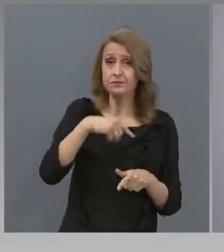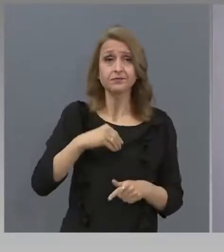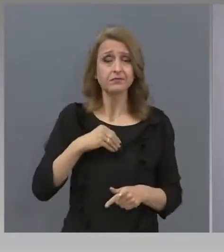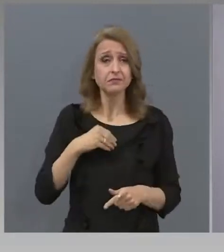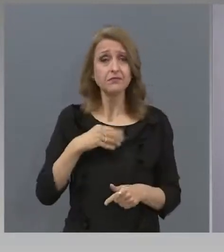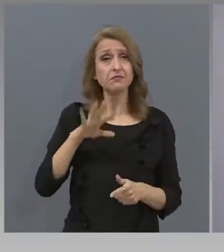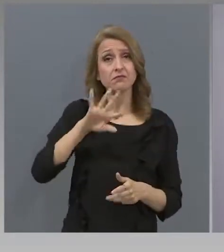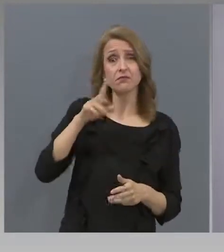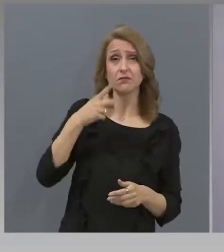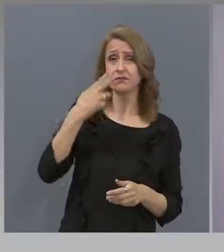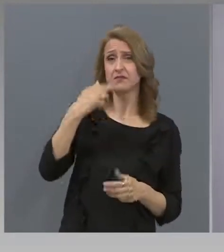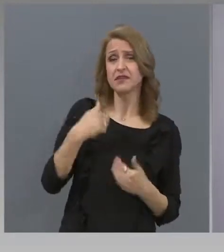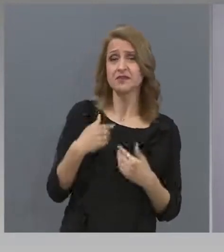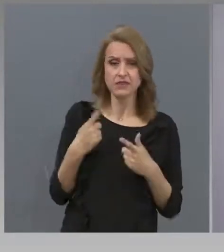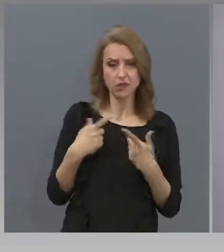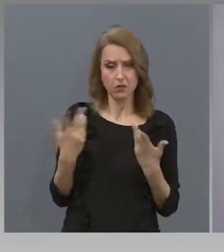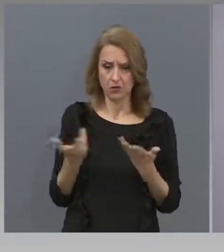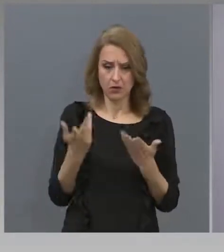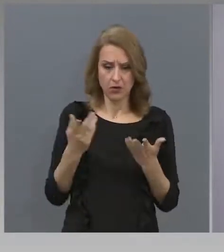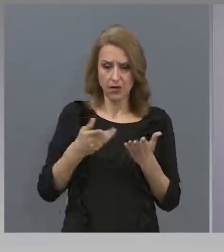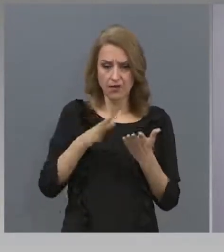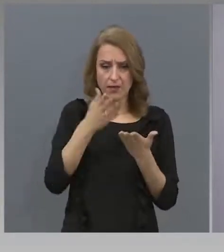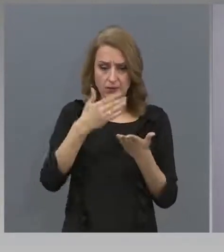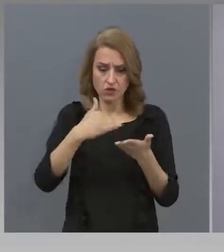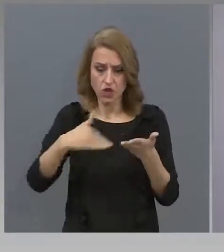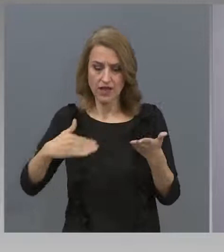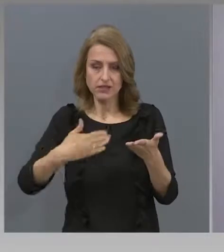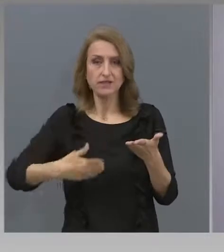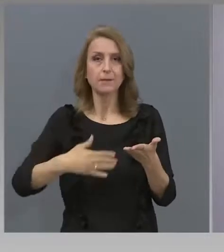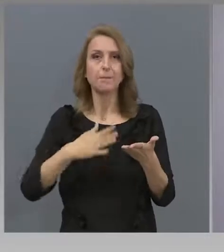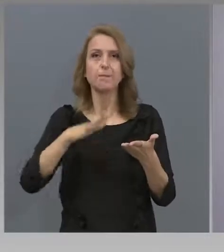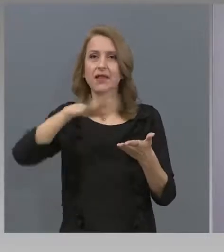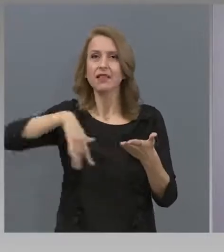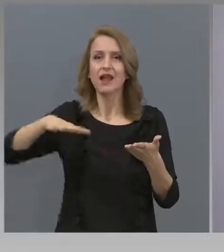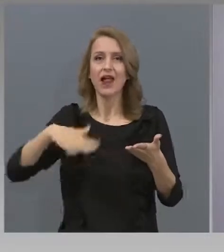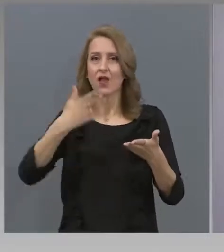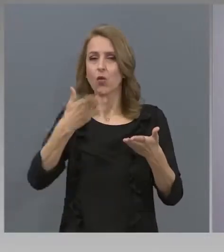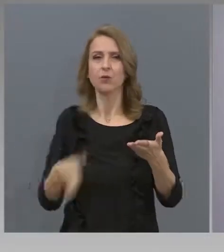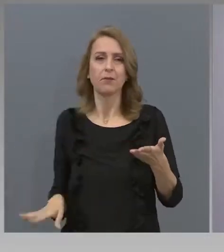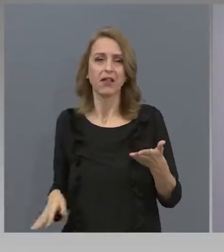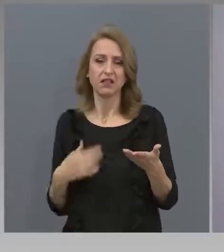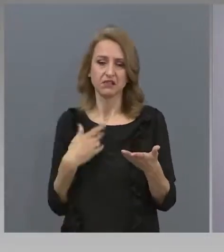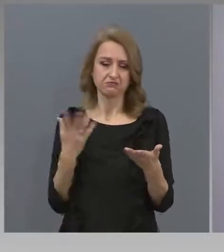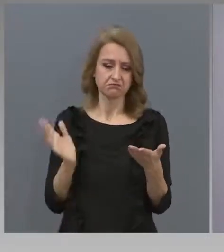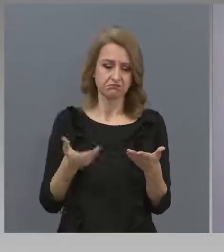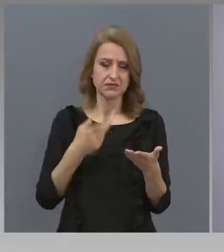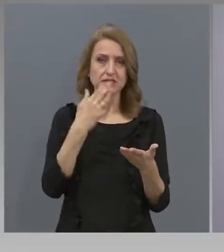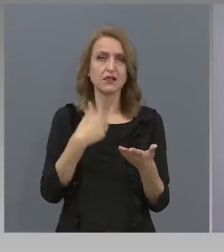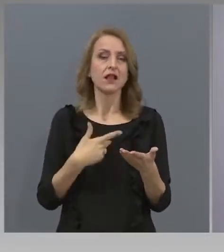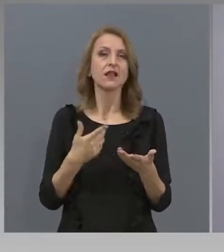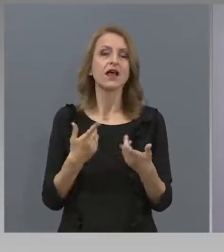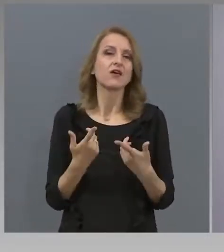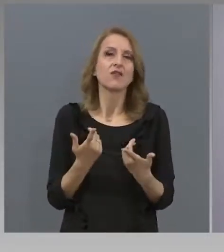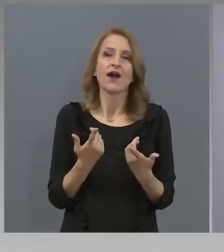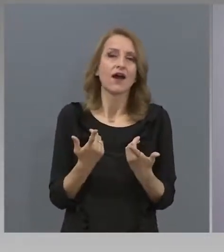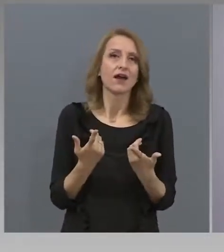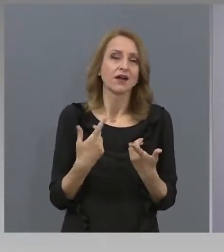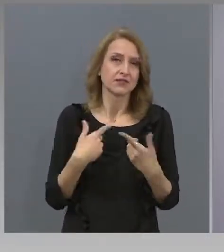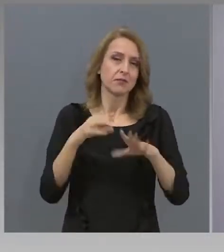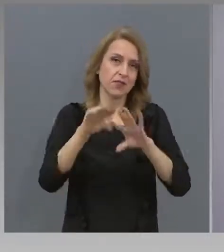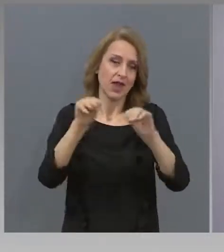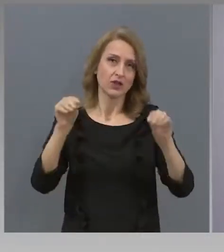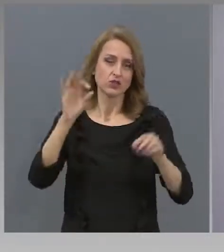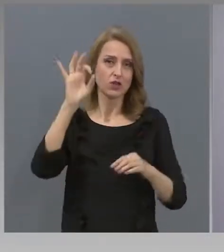излъгани, че част от материала е отпаднал, това и като призив към учениците може да прозвучи,